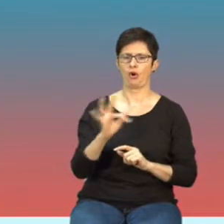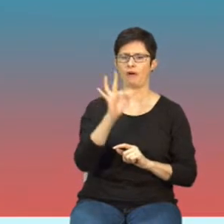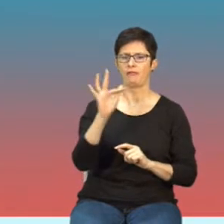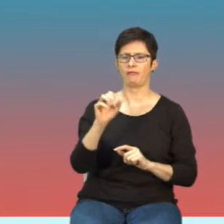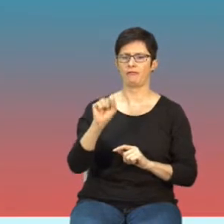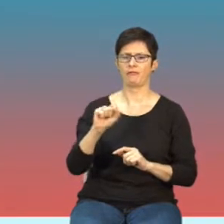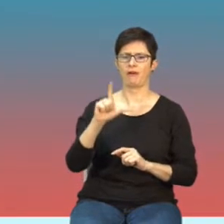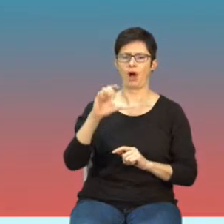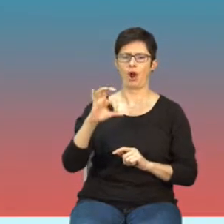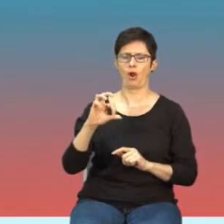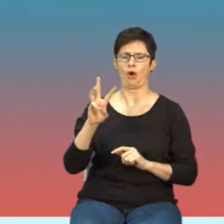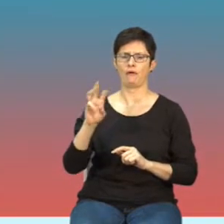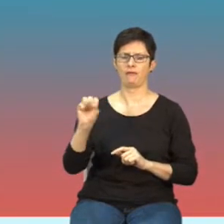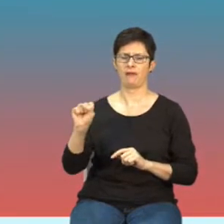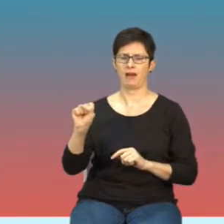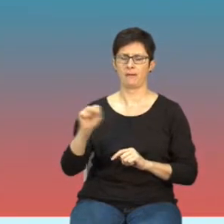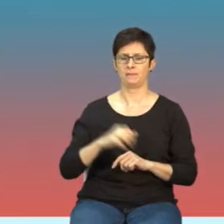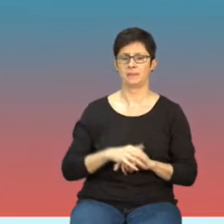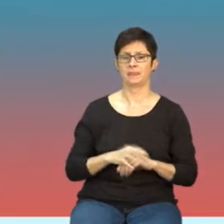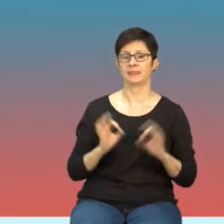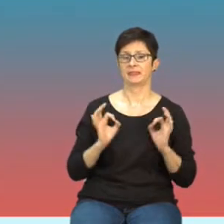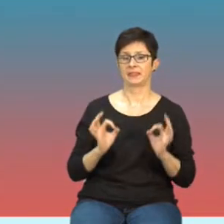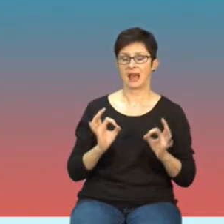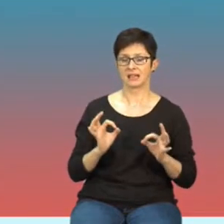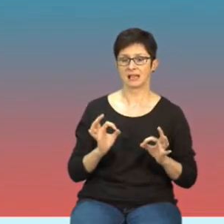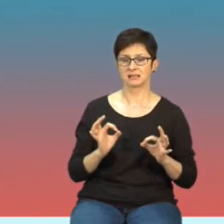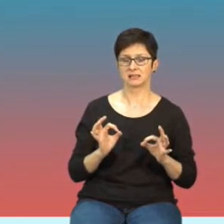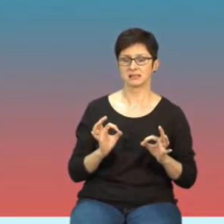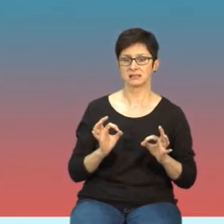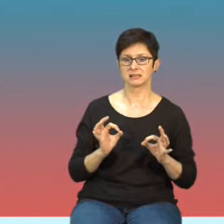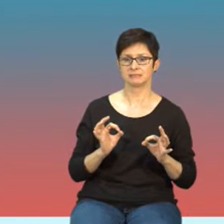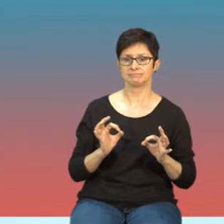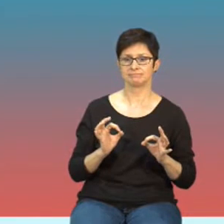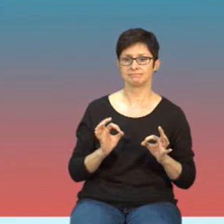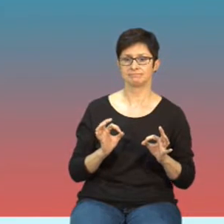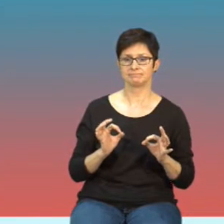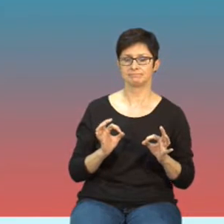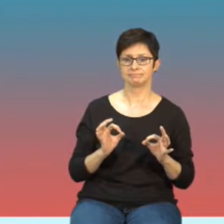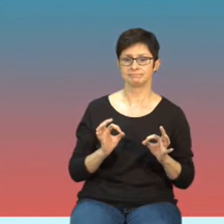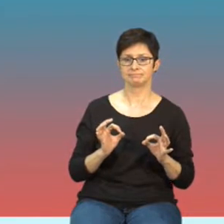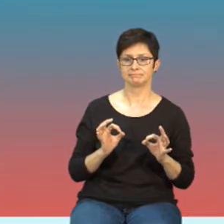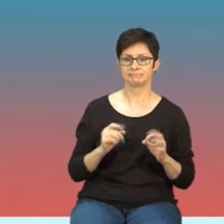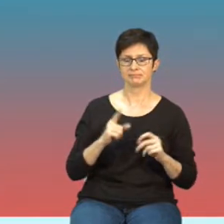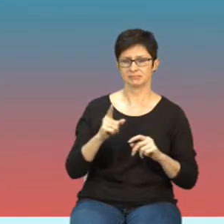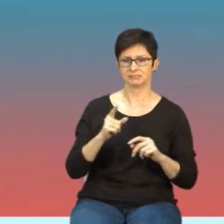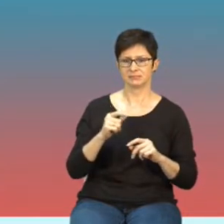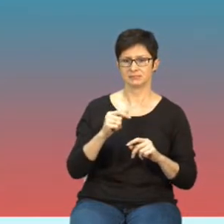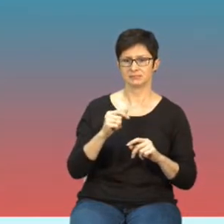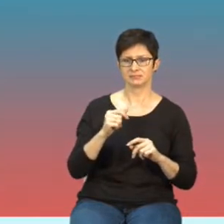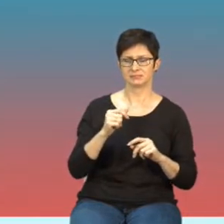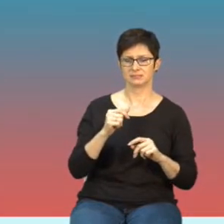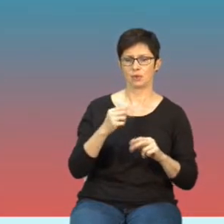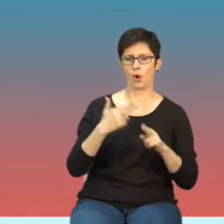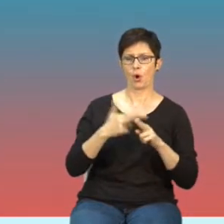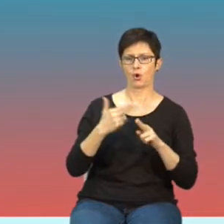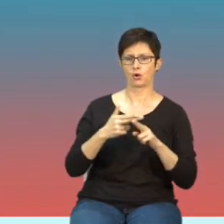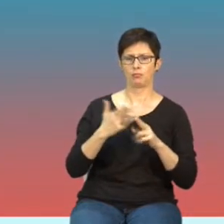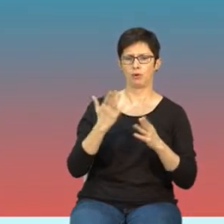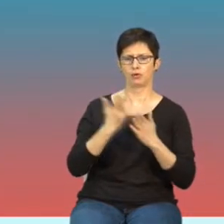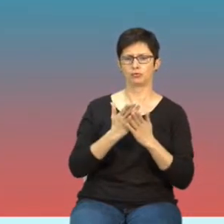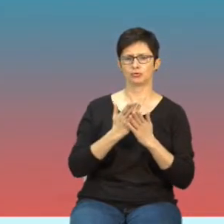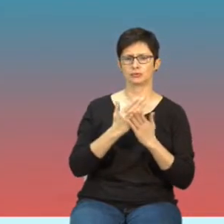W tej chwili służbach cywilnych, ta choroba została wykreślona z